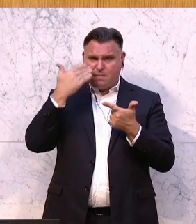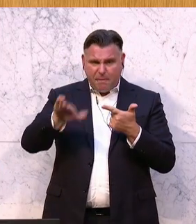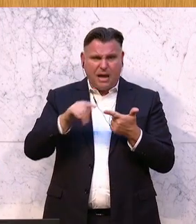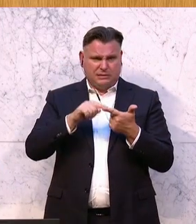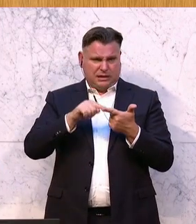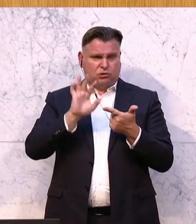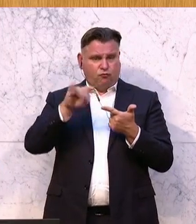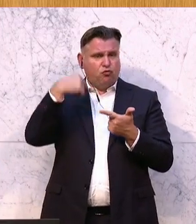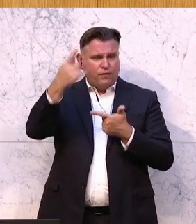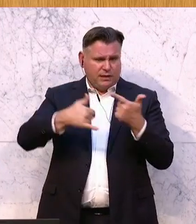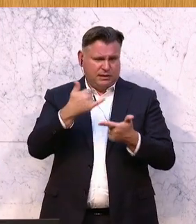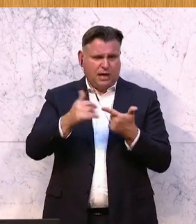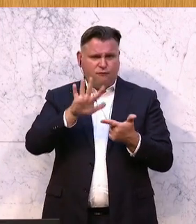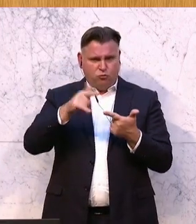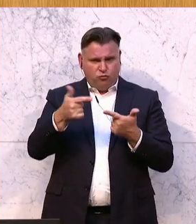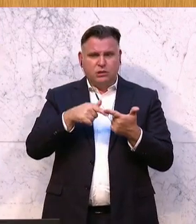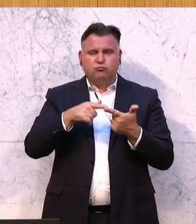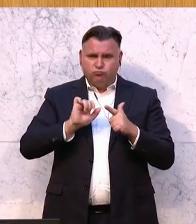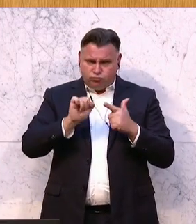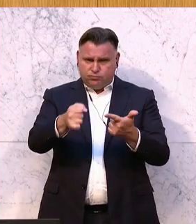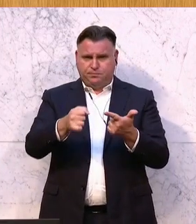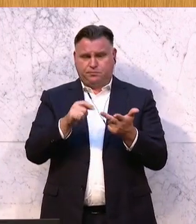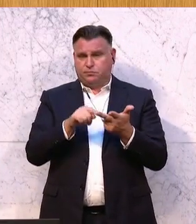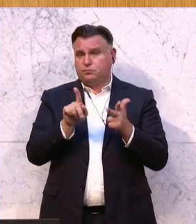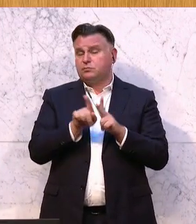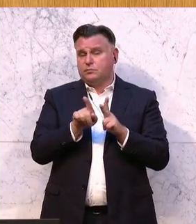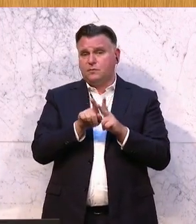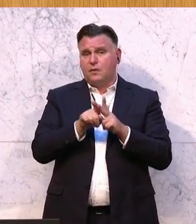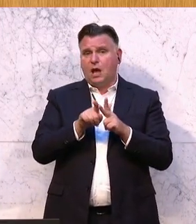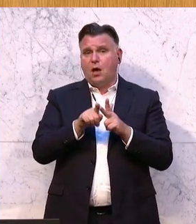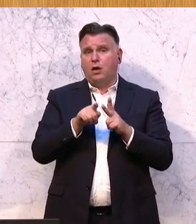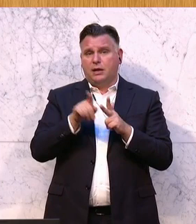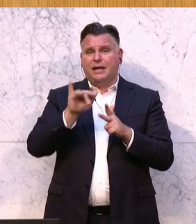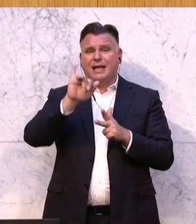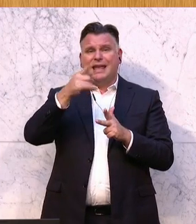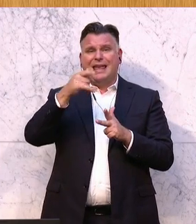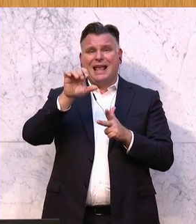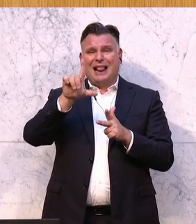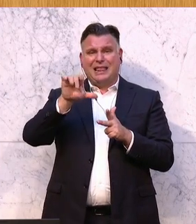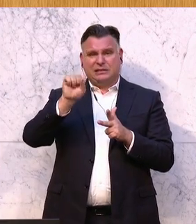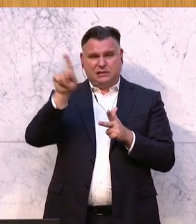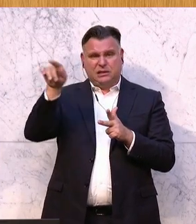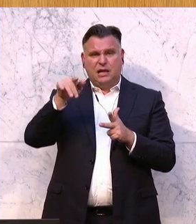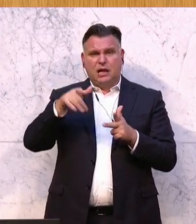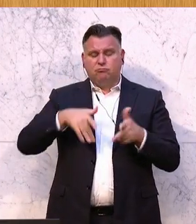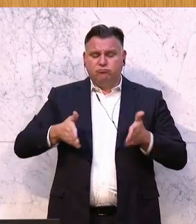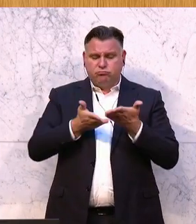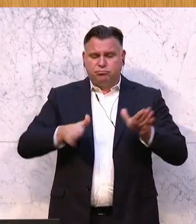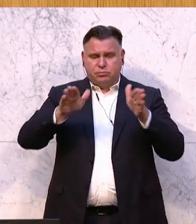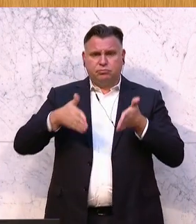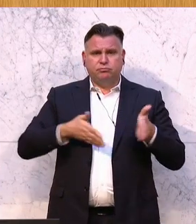anstehen. Auch der Ausbau des Eiskanals in Igles ist ein wesentliches